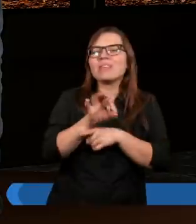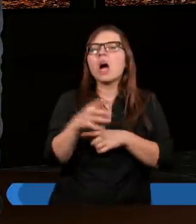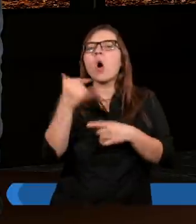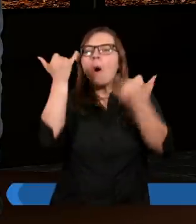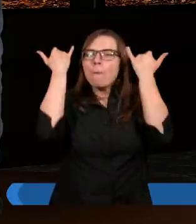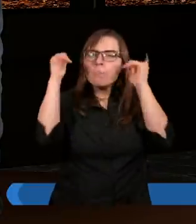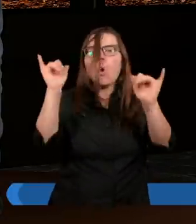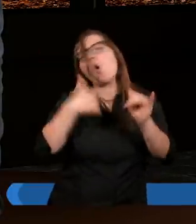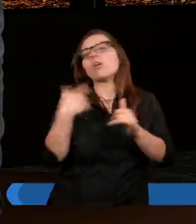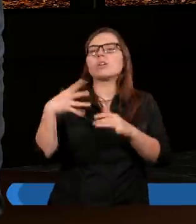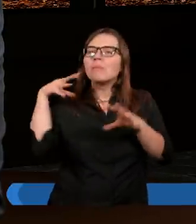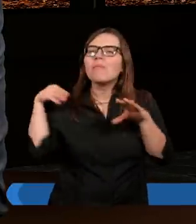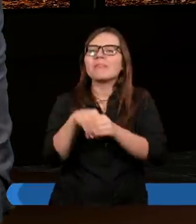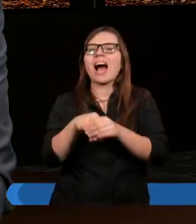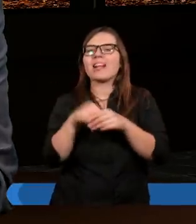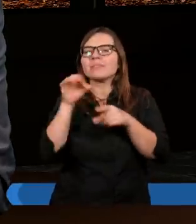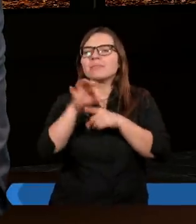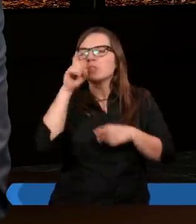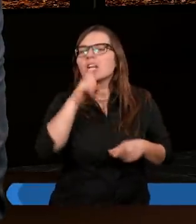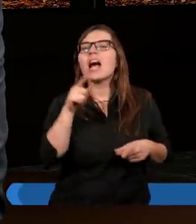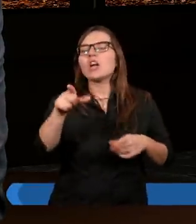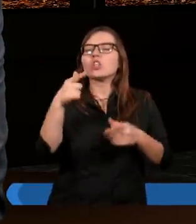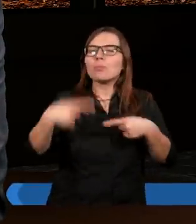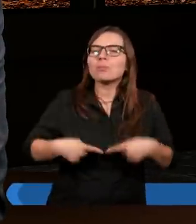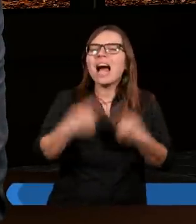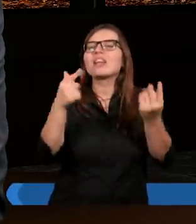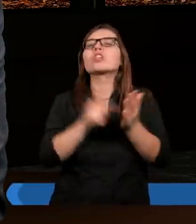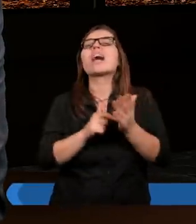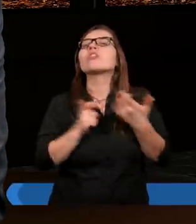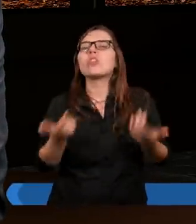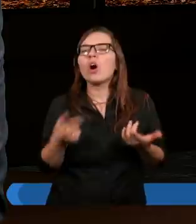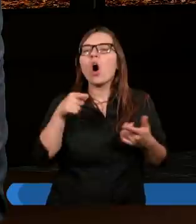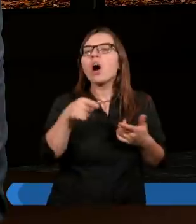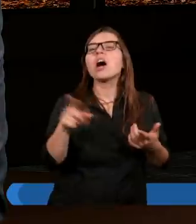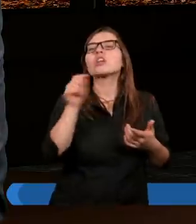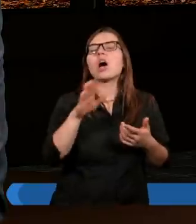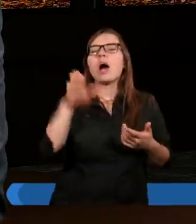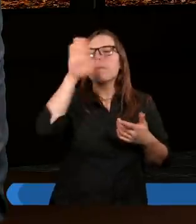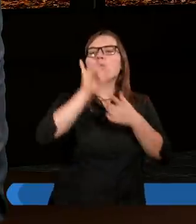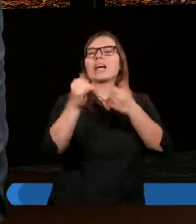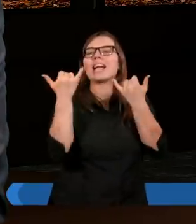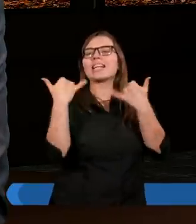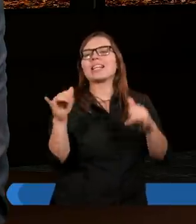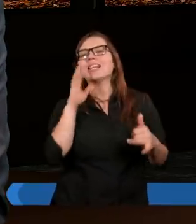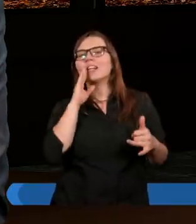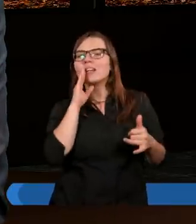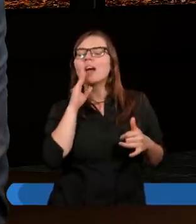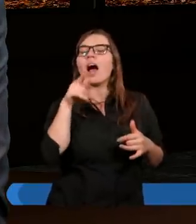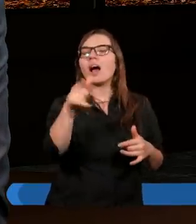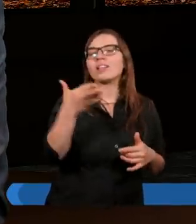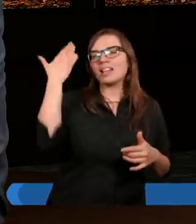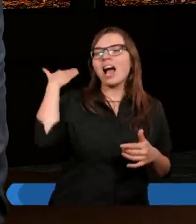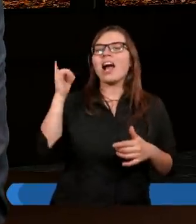popełniamy błędy przekonaniu często o tym, że to Bóg jest winny. I pamiętajmy, że